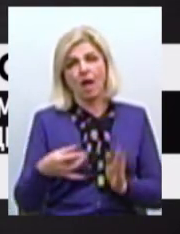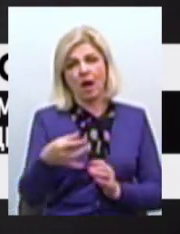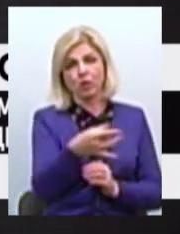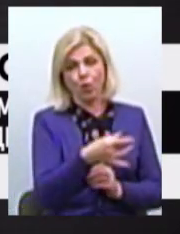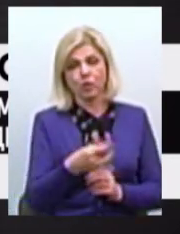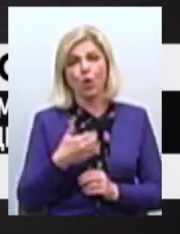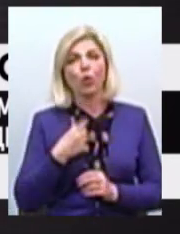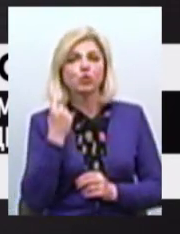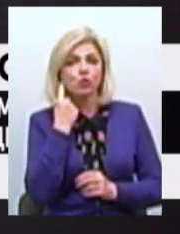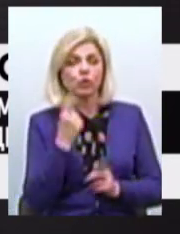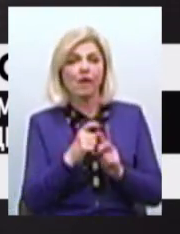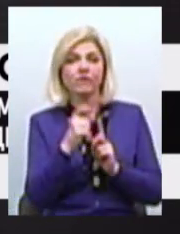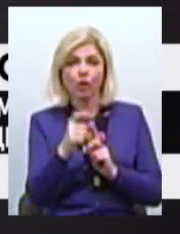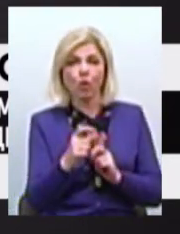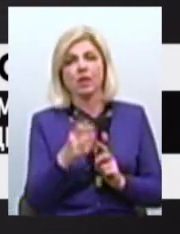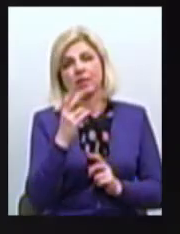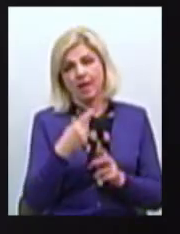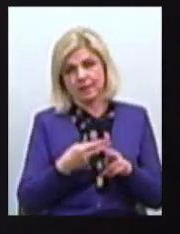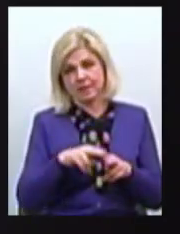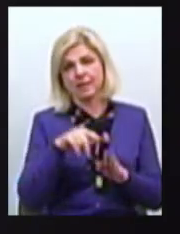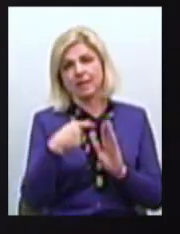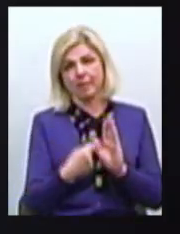почути відповіді на ці запитання Дякую